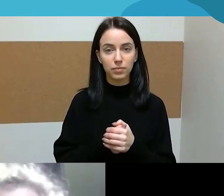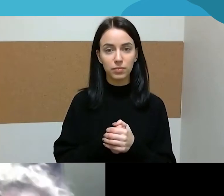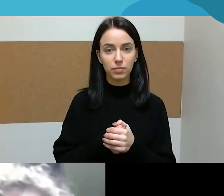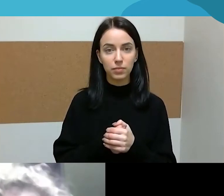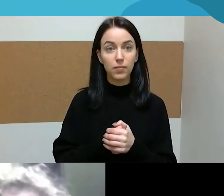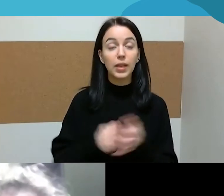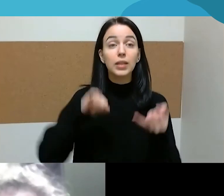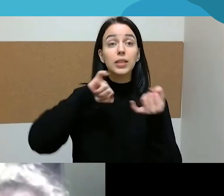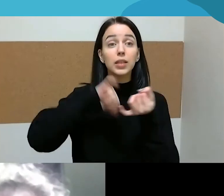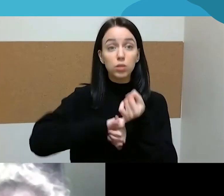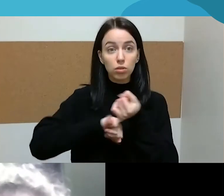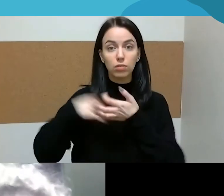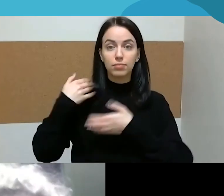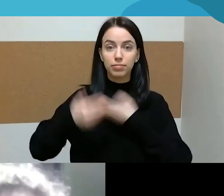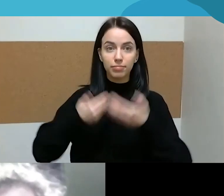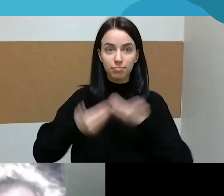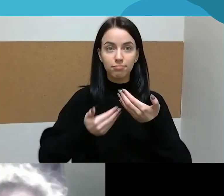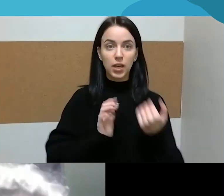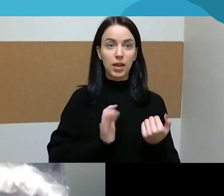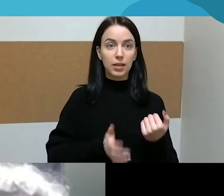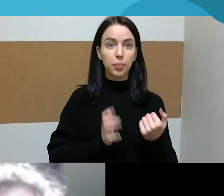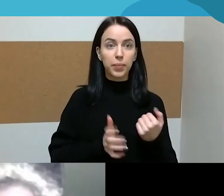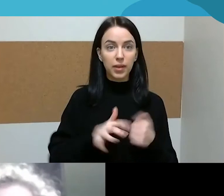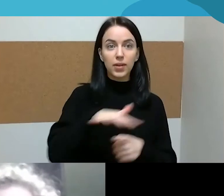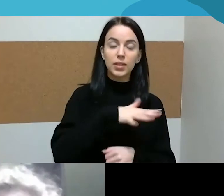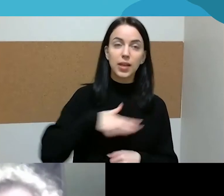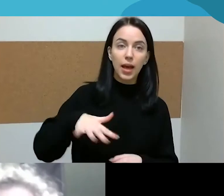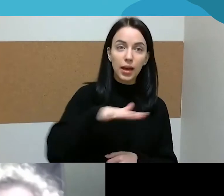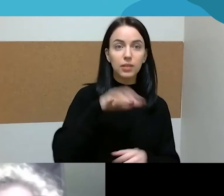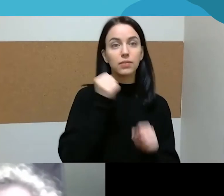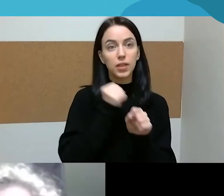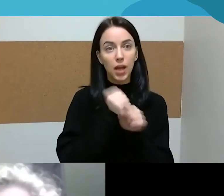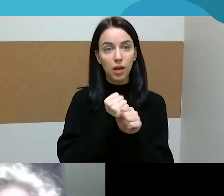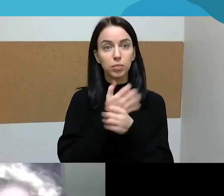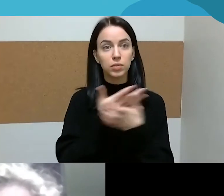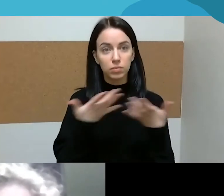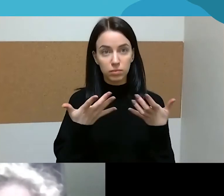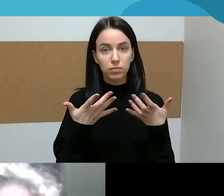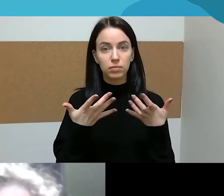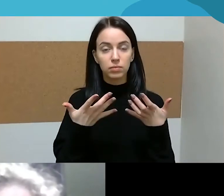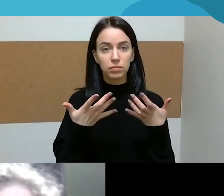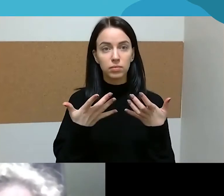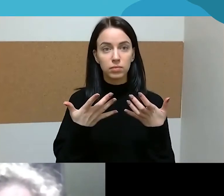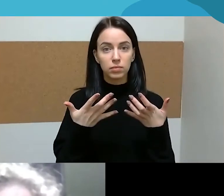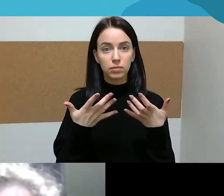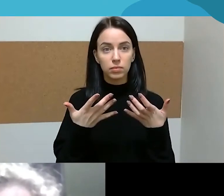susiklostai, kad būtent ta privati erdvė su visais tais darbais ir būtent tai, kas yra susijęs su